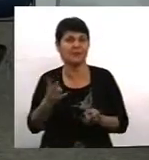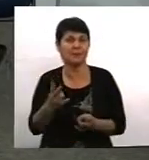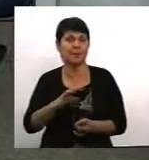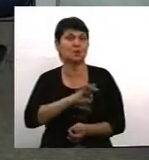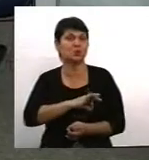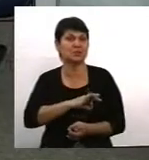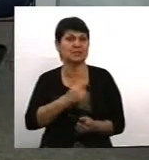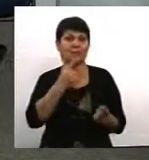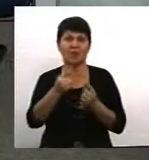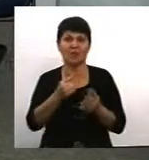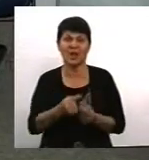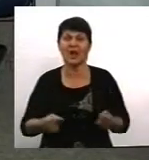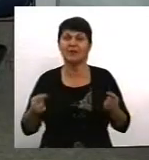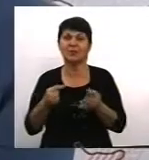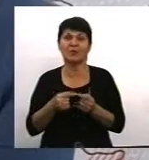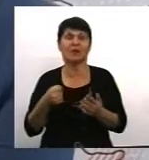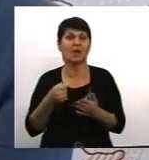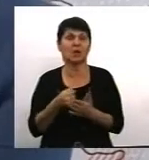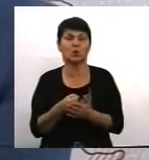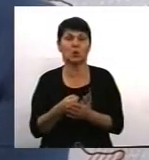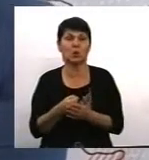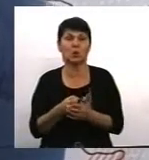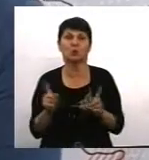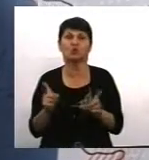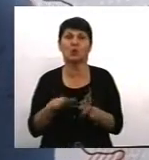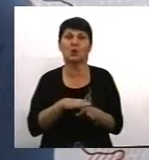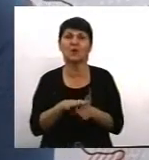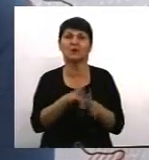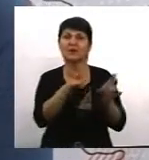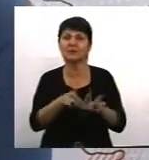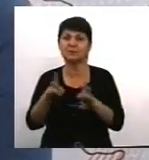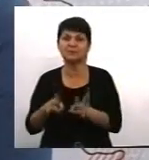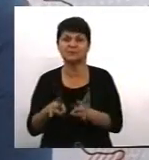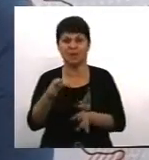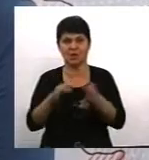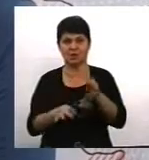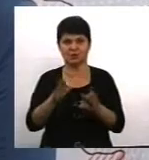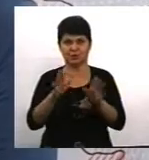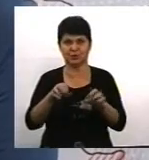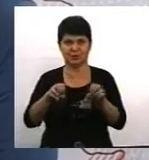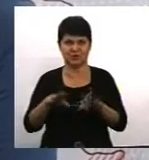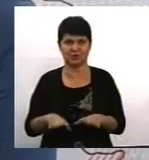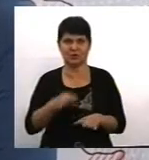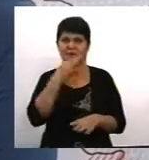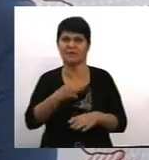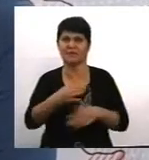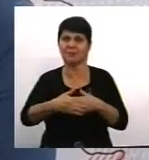до того, що відбулося, який злочин, це суд буде вирішувати, які там відповідальності.